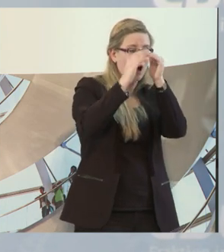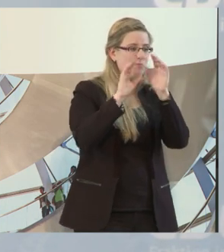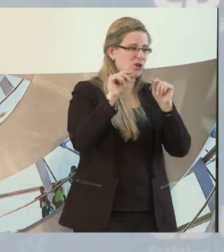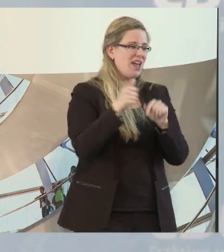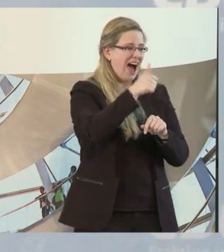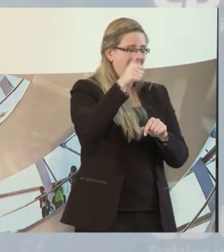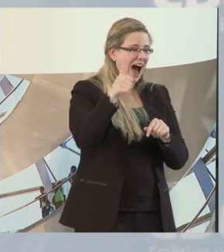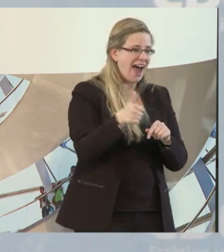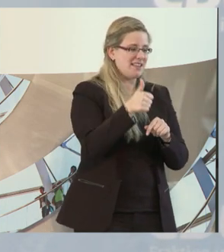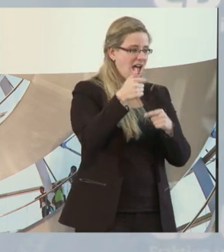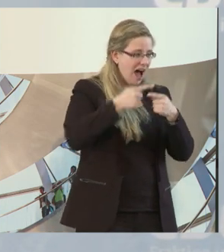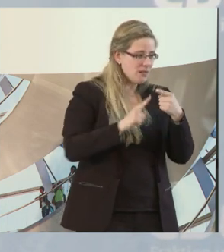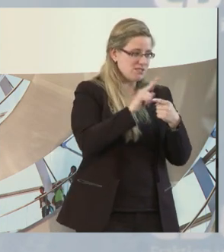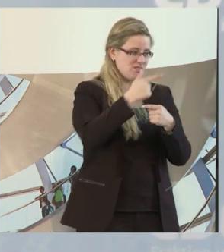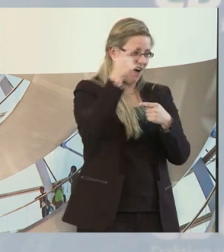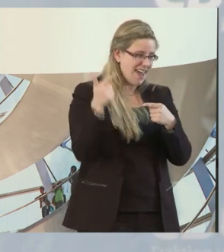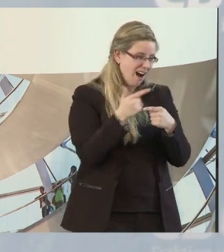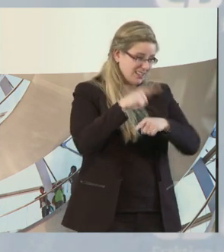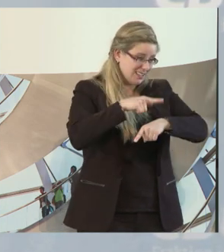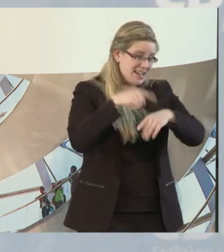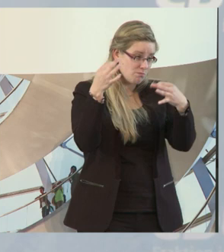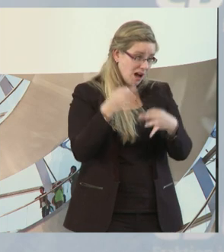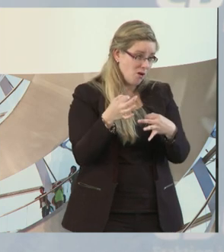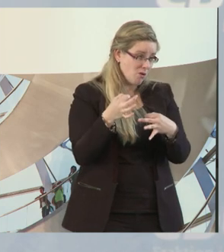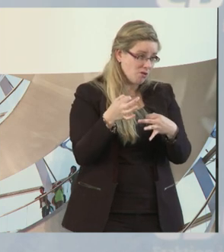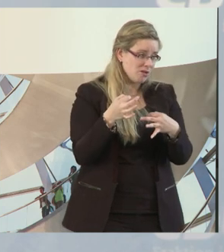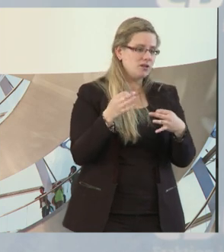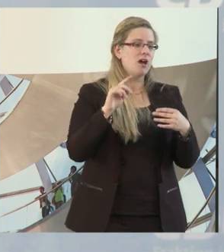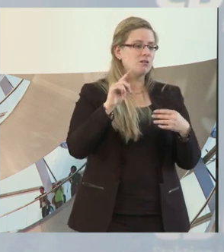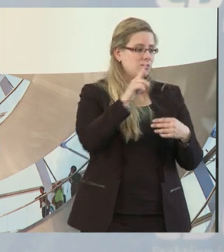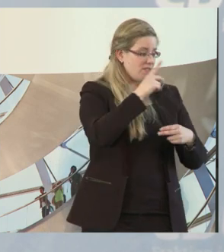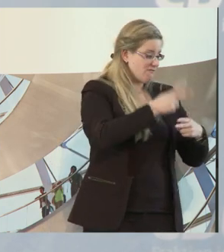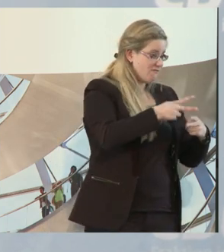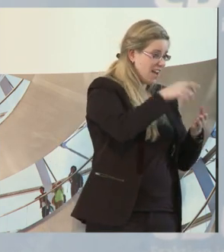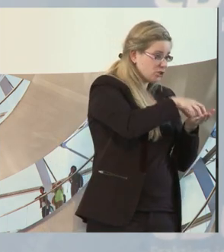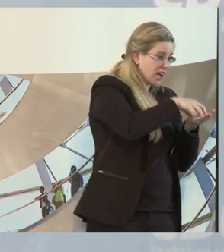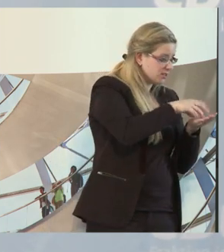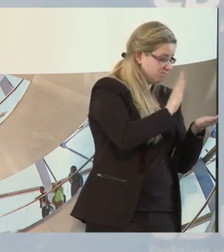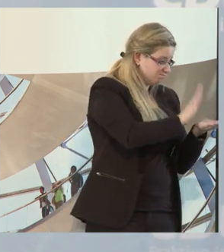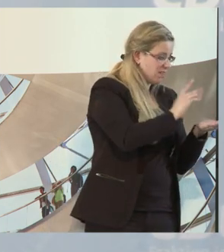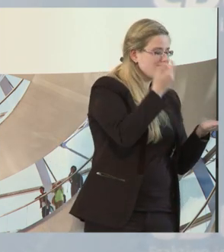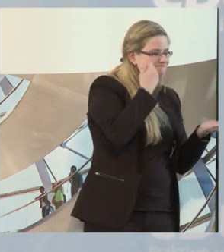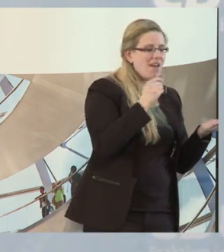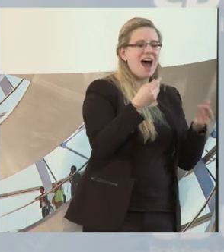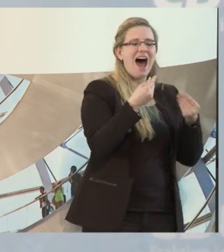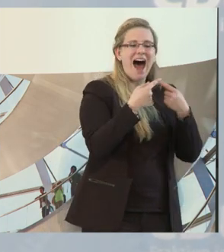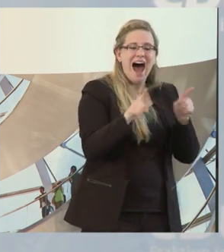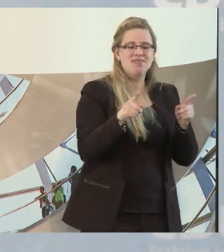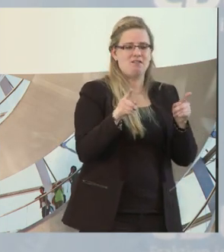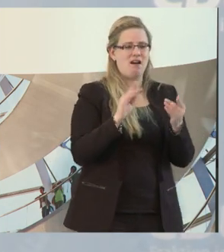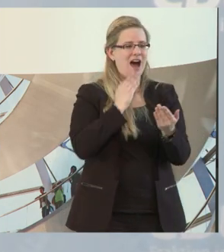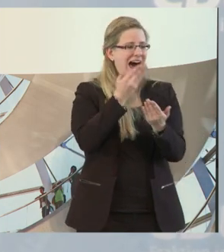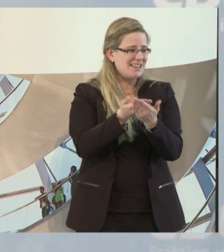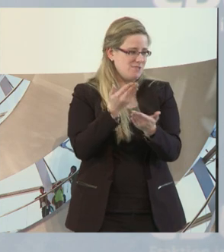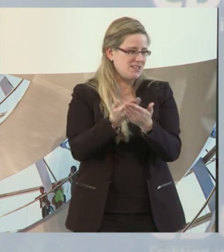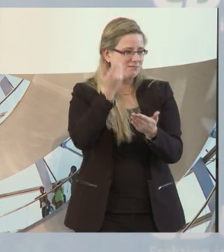reinbringen. Und was ich mir auch wünschen würde, ist, dass es neben Werkstatt alternative Anbieter gibt, weil ich glaube, in